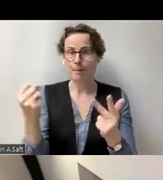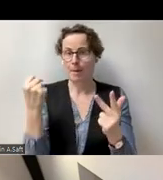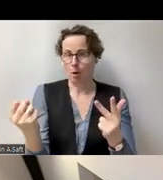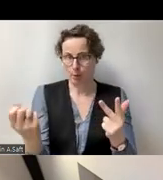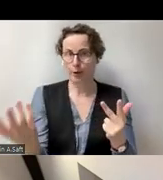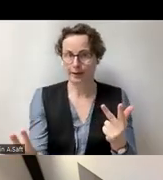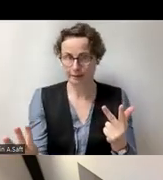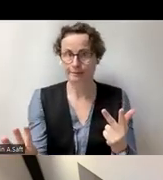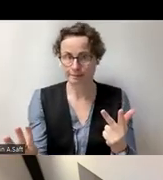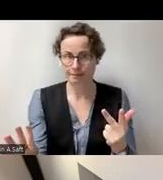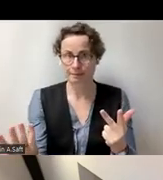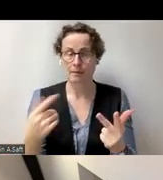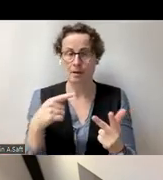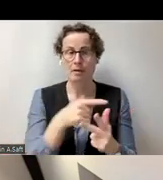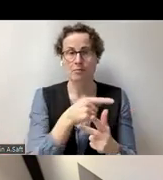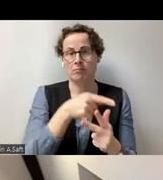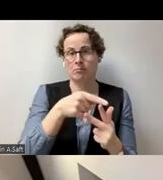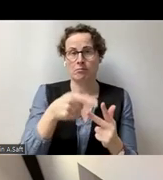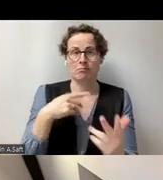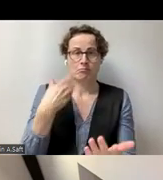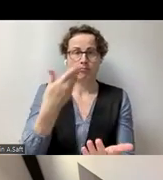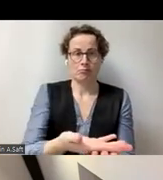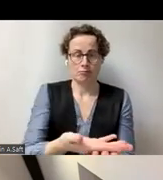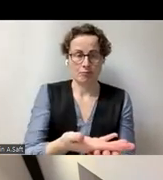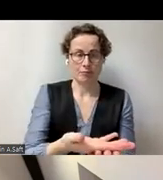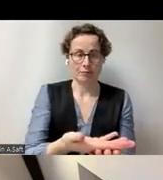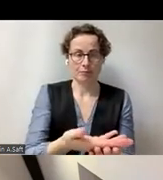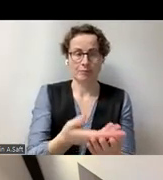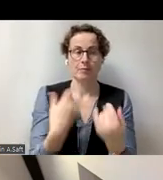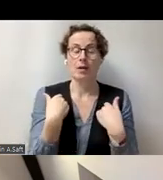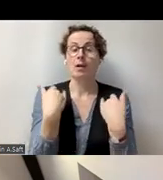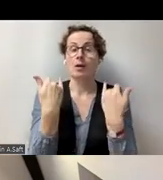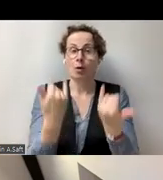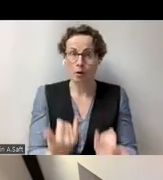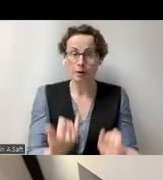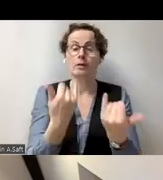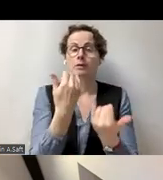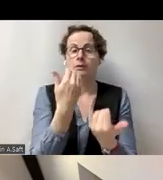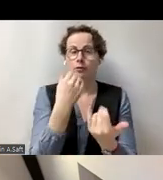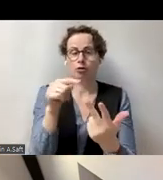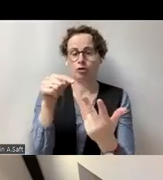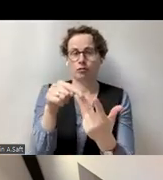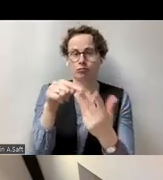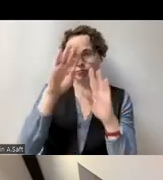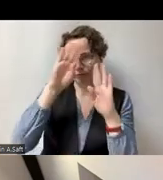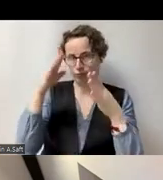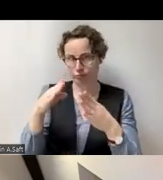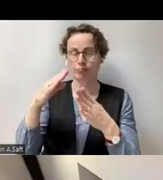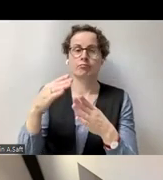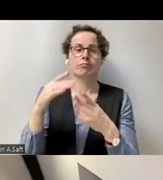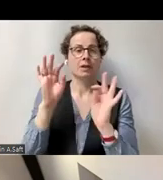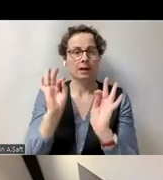verfügbar. Und wir werden mit Ihnen heute die PowerPoint-Teile durchgehen.